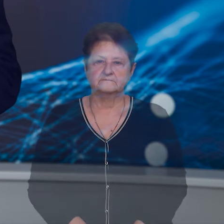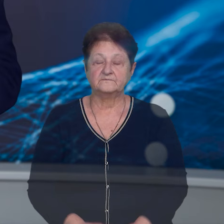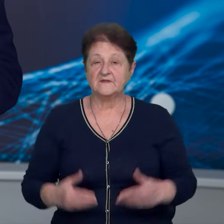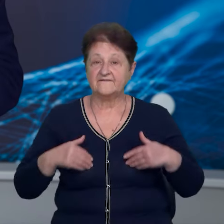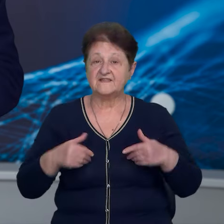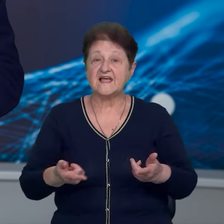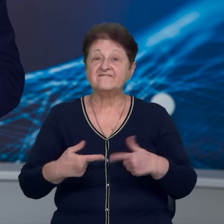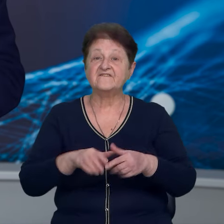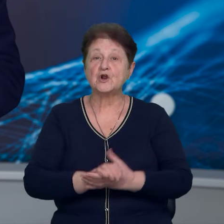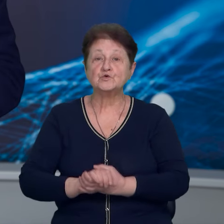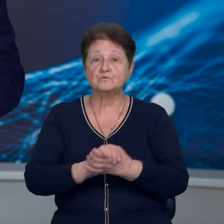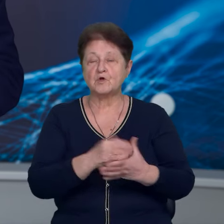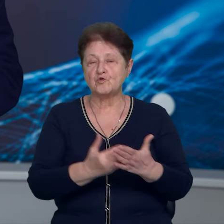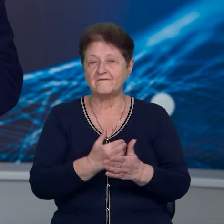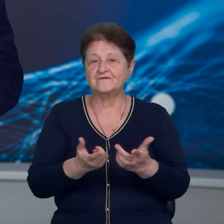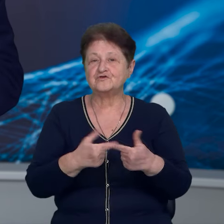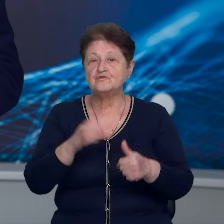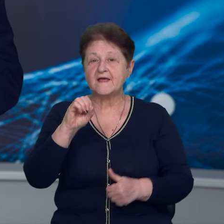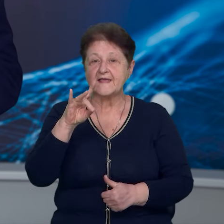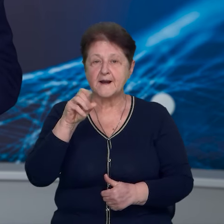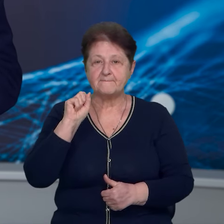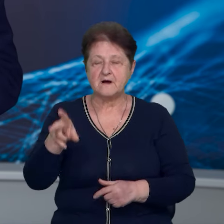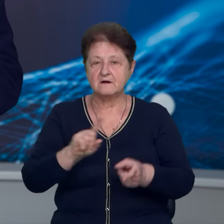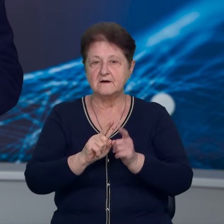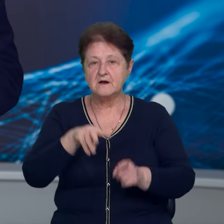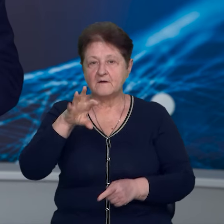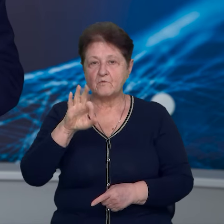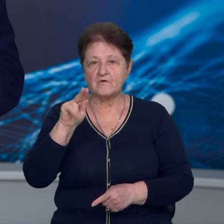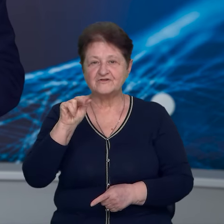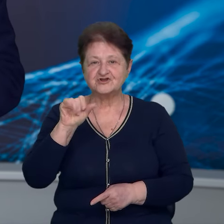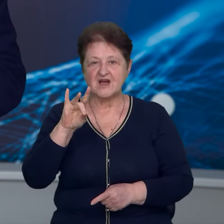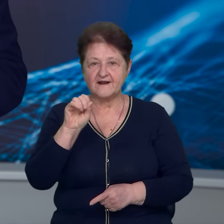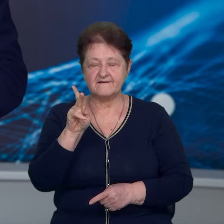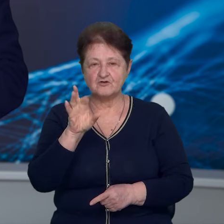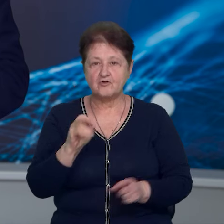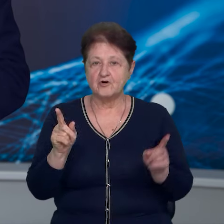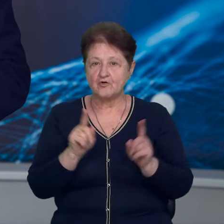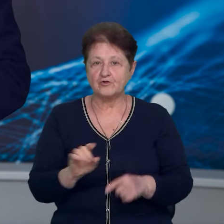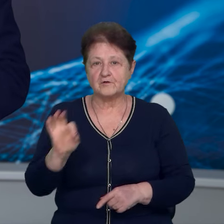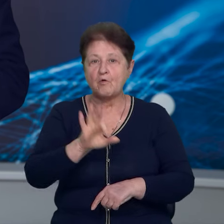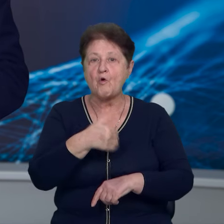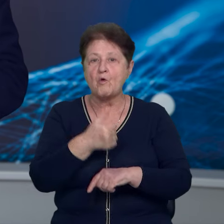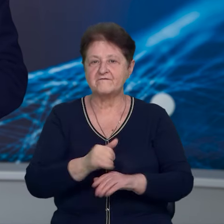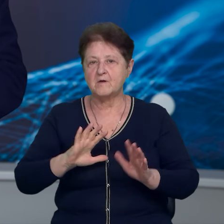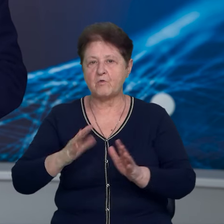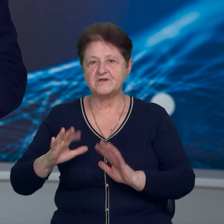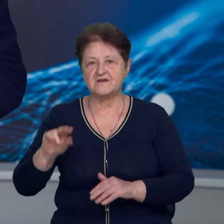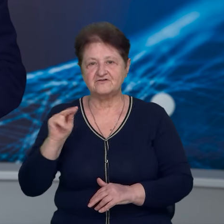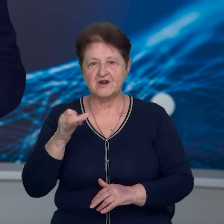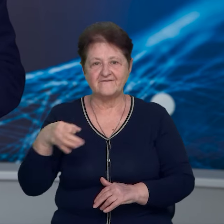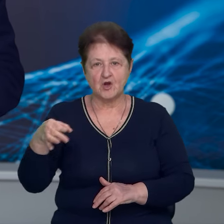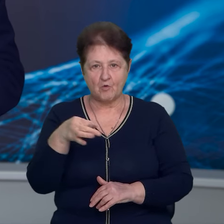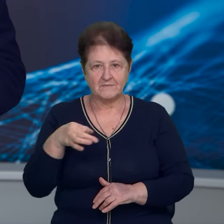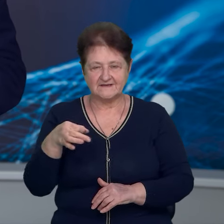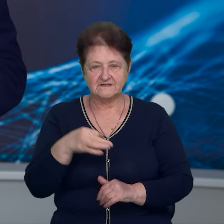Вітаю! ефірі Суспільне новини. У студії Гурдій Єрмаксур до переклад Лідія Мовчаренко. Коротко про головні події у Чернігові та області